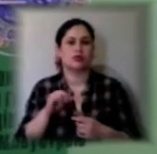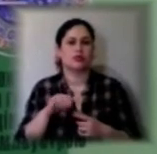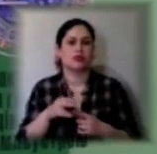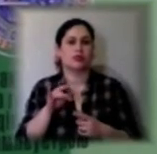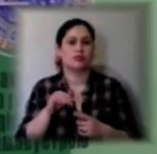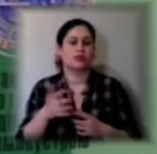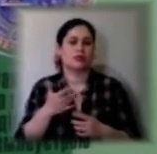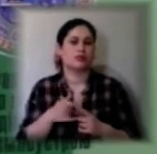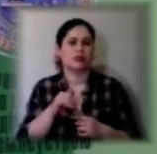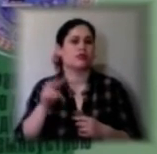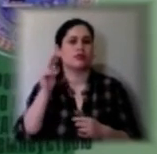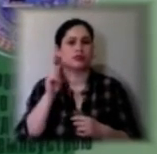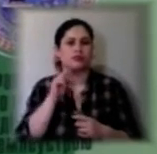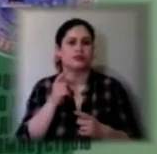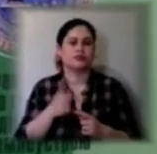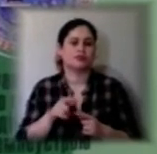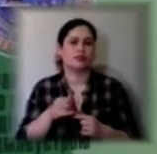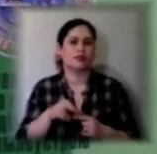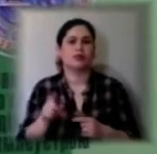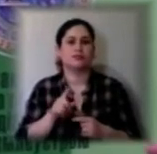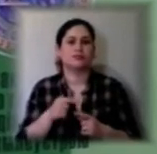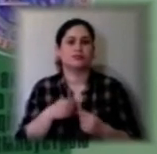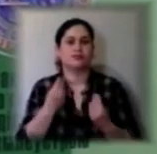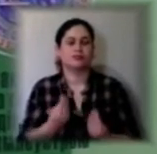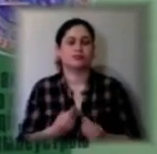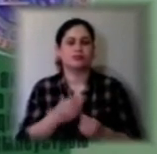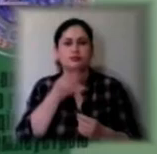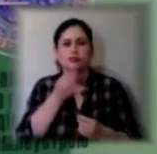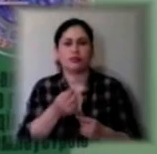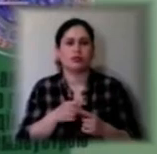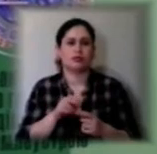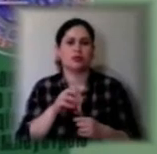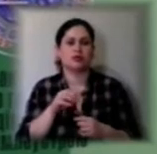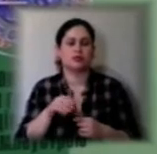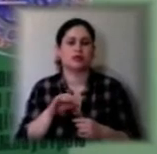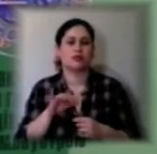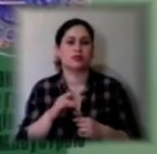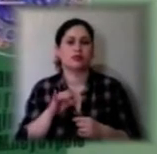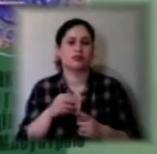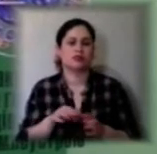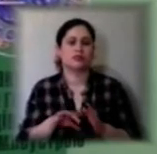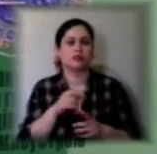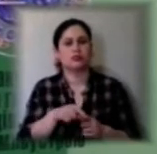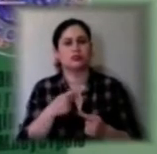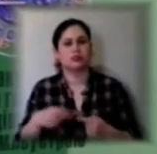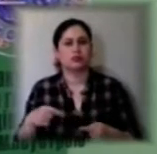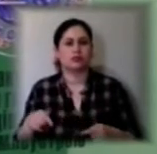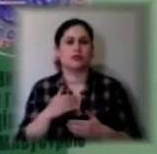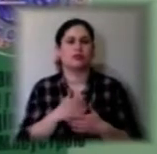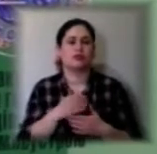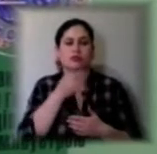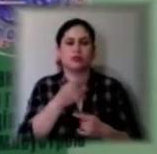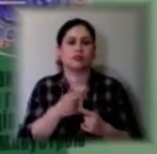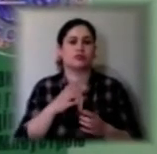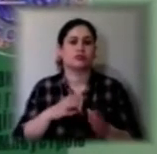вивчали. І для того, щоб дати відповідь або в тестовому режимі вибрати ту чи іншу відповідь, студент повинен